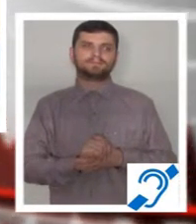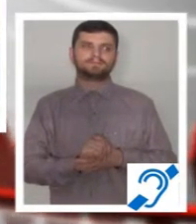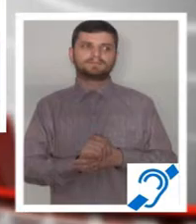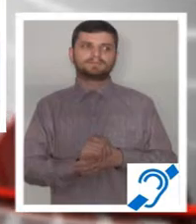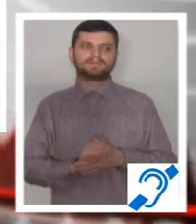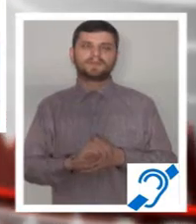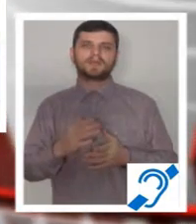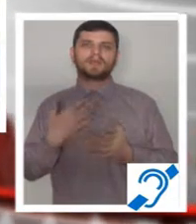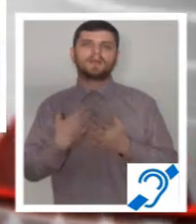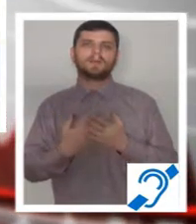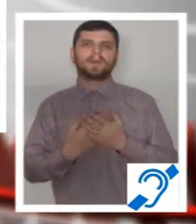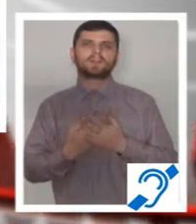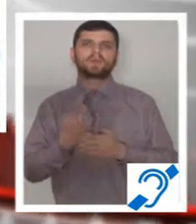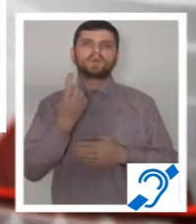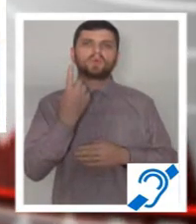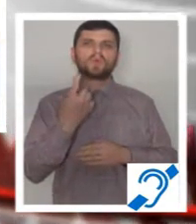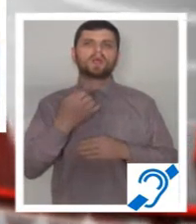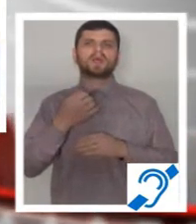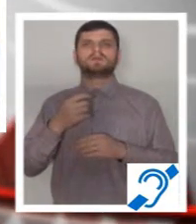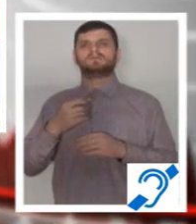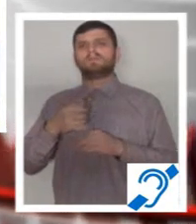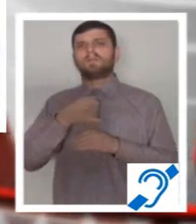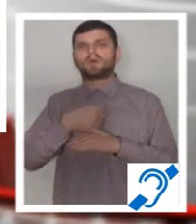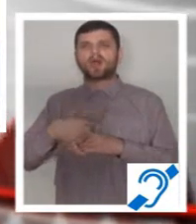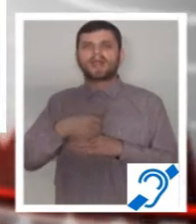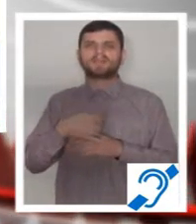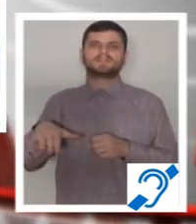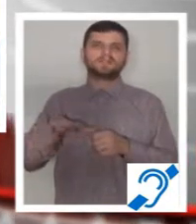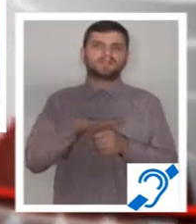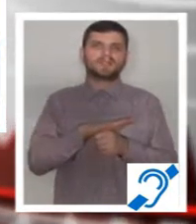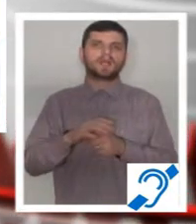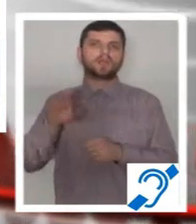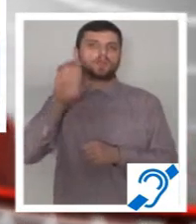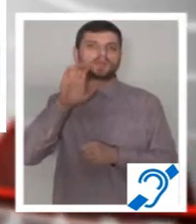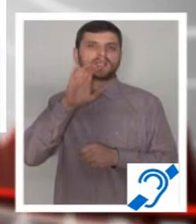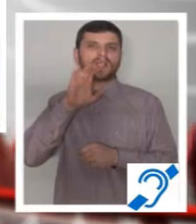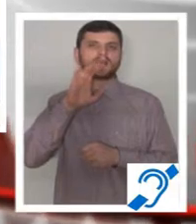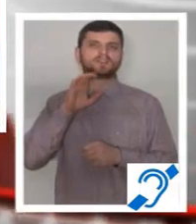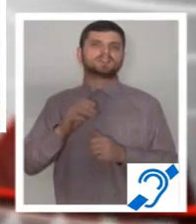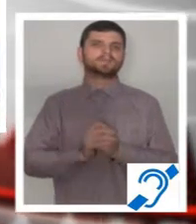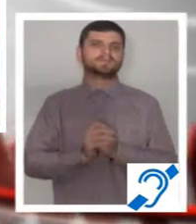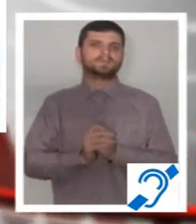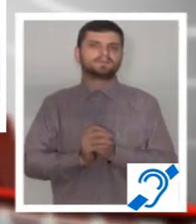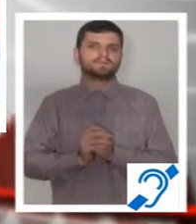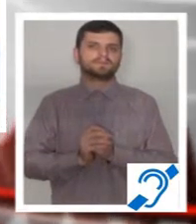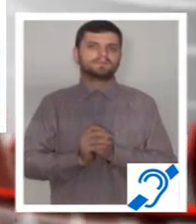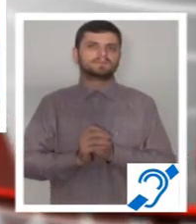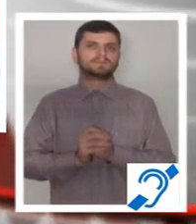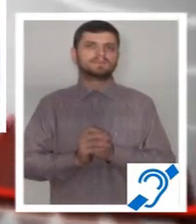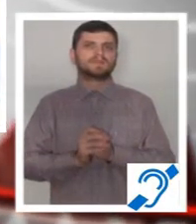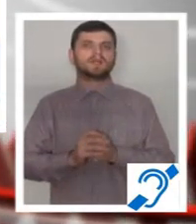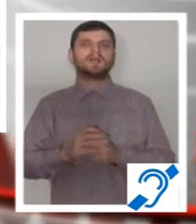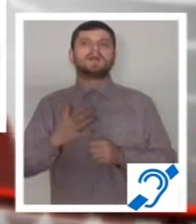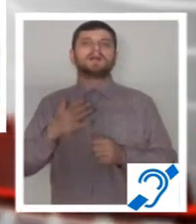Pentru că unul dintre proiectele cu fonduri europene în curs de implementare la Curtea de Argeș nu va fi terminat la termen, municipalitatea